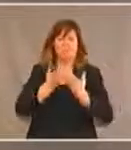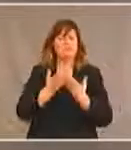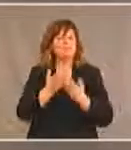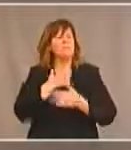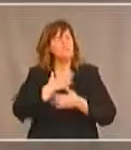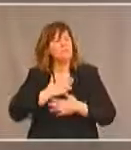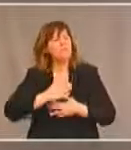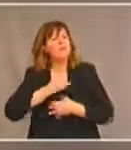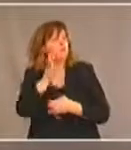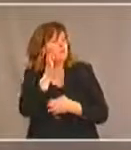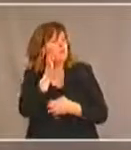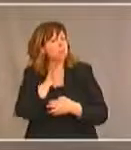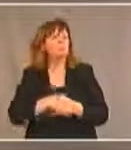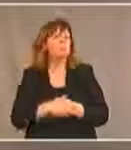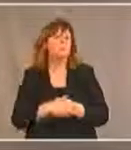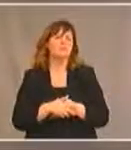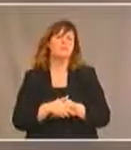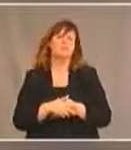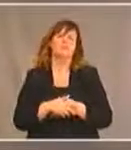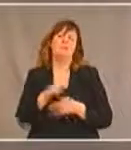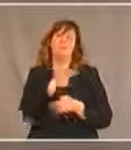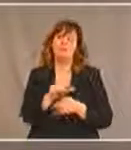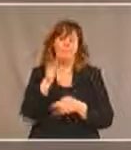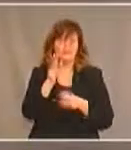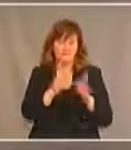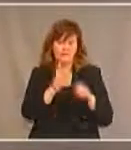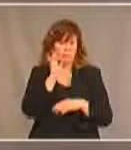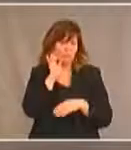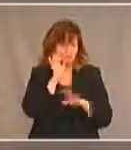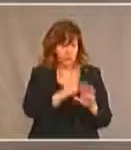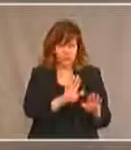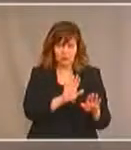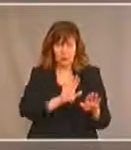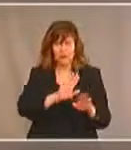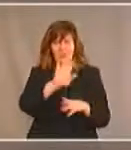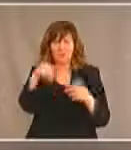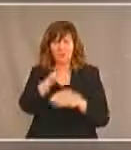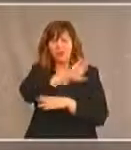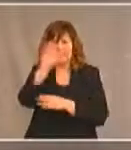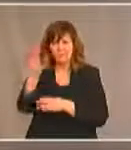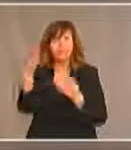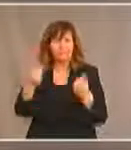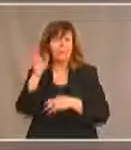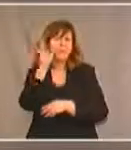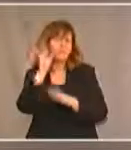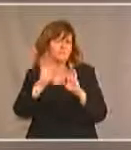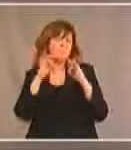pas uniquement pour les personnes autochtones, mais tout le Canada a besoin d'entendre ces familles, je pense. Tout